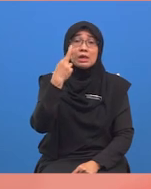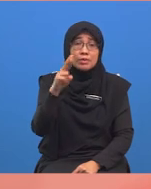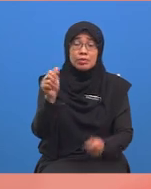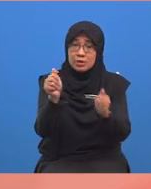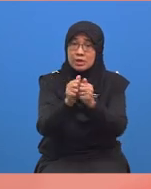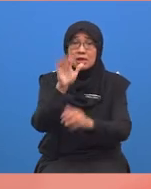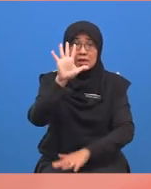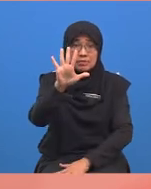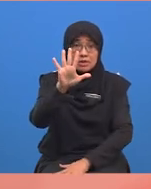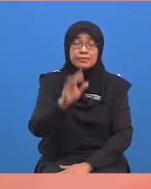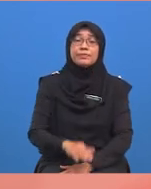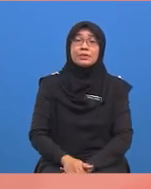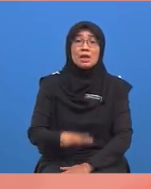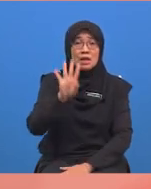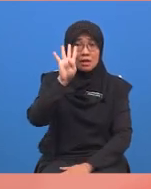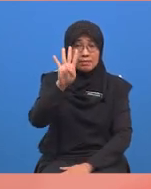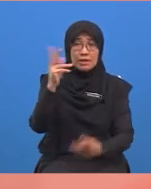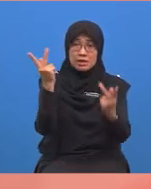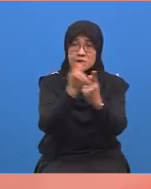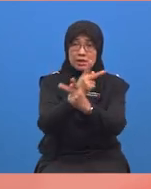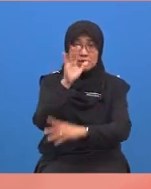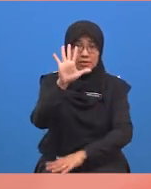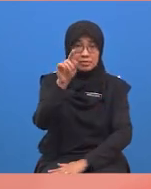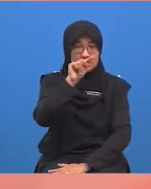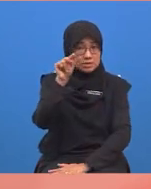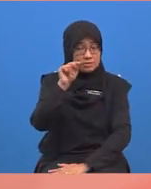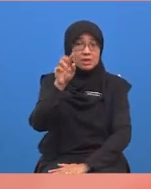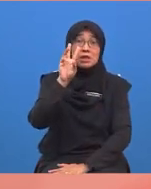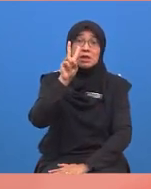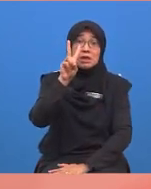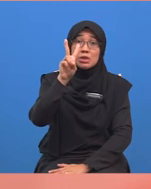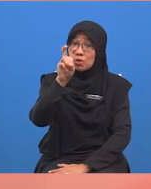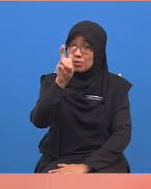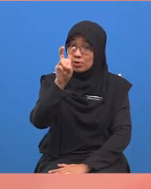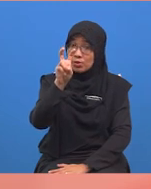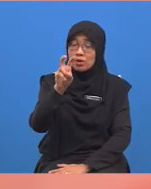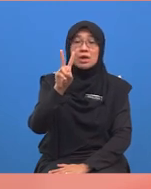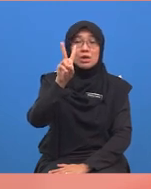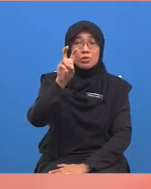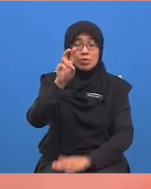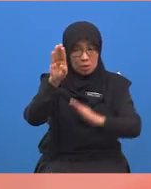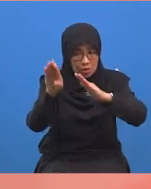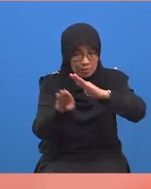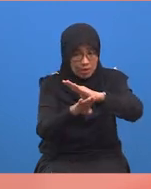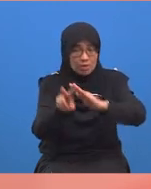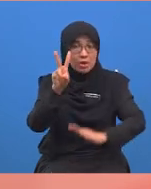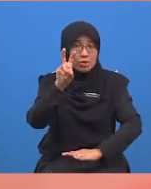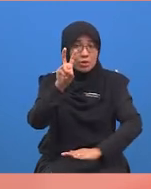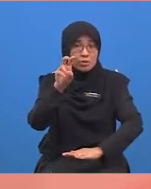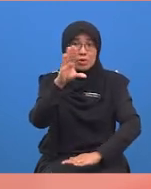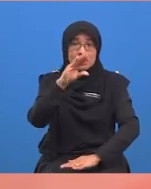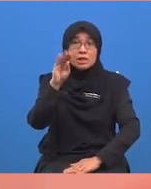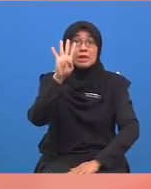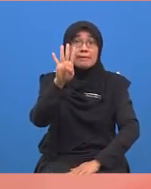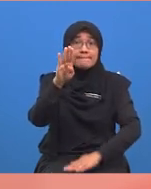Empat darab lima sama dengan dua puluh. Dua puluh di bawah dua puluh dan empat di atas